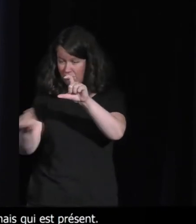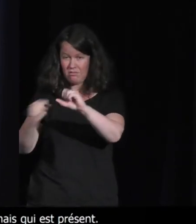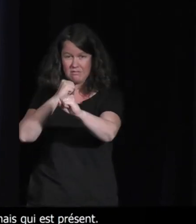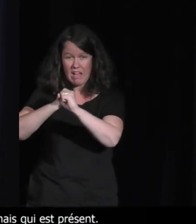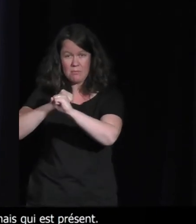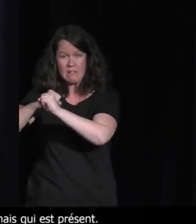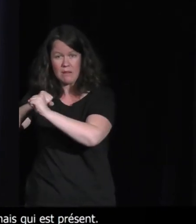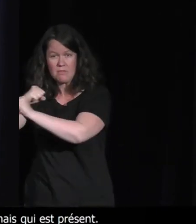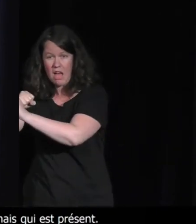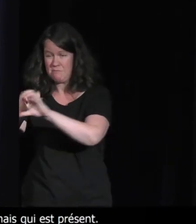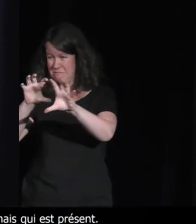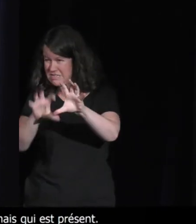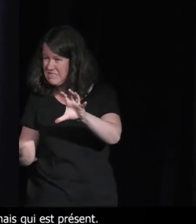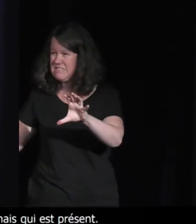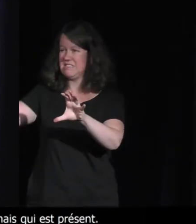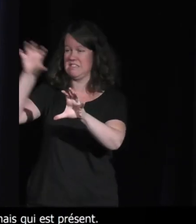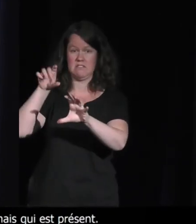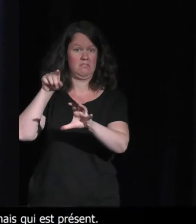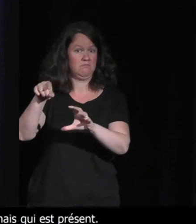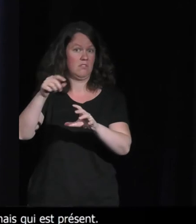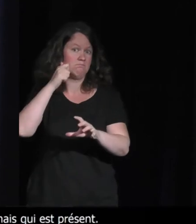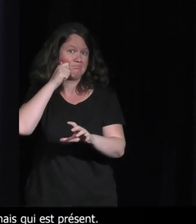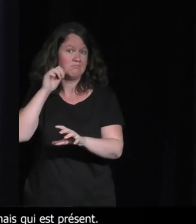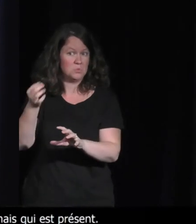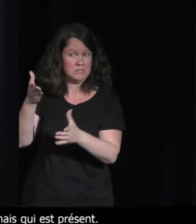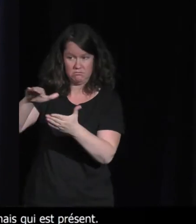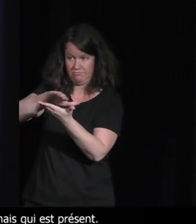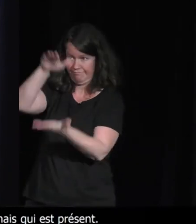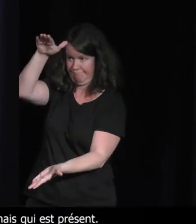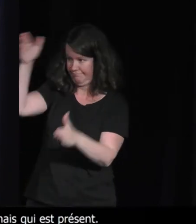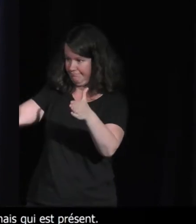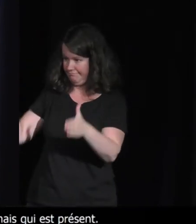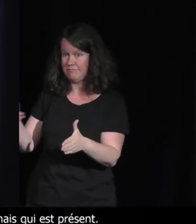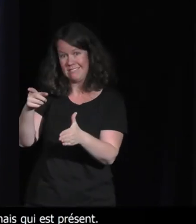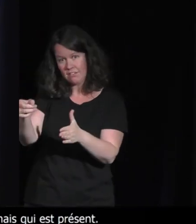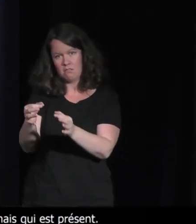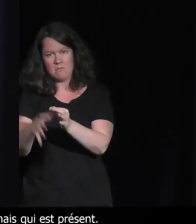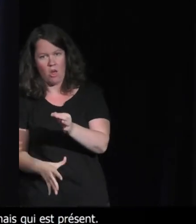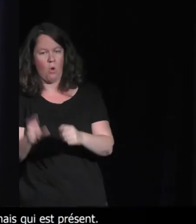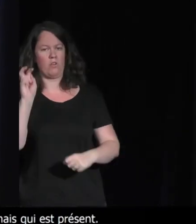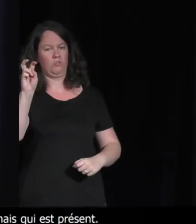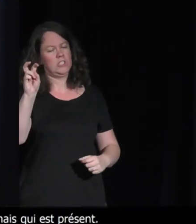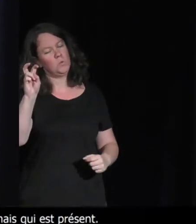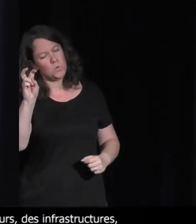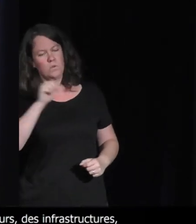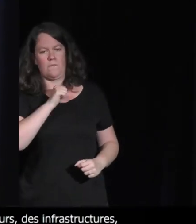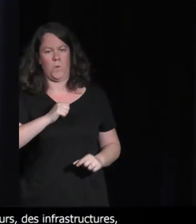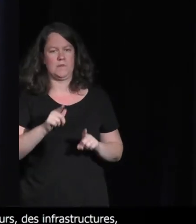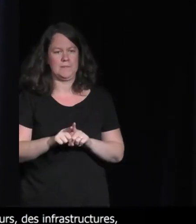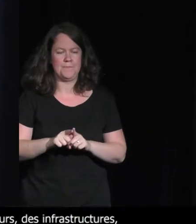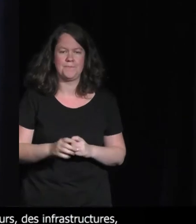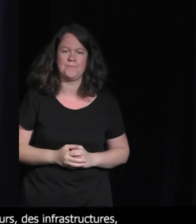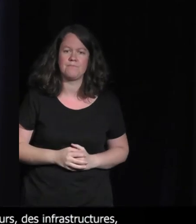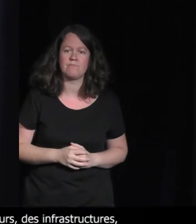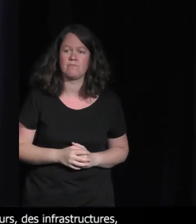Et qu'est-ce que je voulais dire ? Oui, du coup, ça, ça a évidemment un bilan assez important aussi. Et aujourd'hui, dans le jeu vidéo, peut-être les